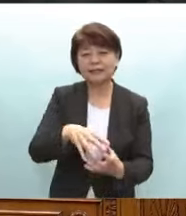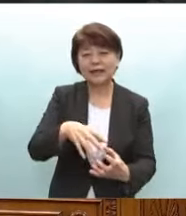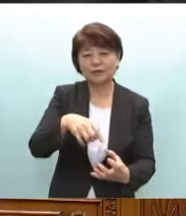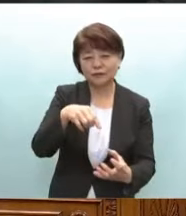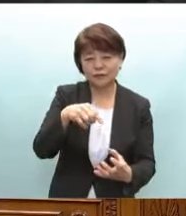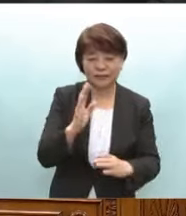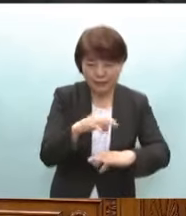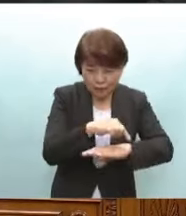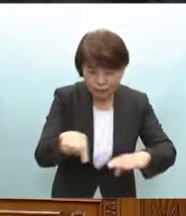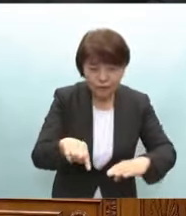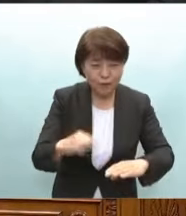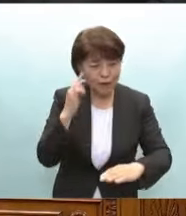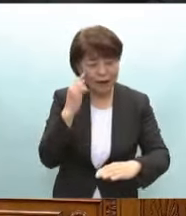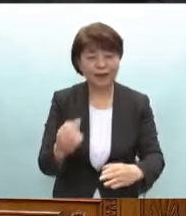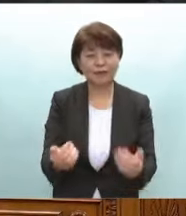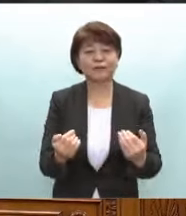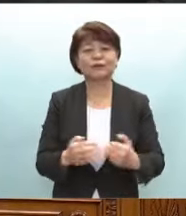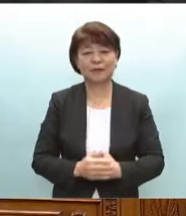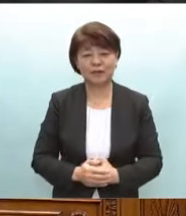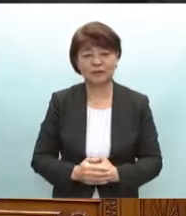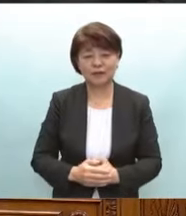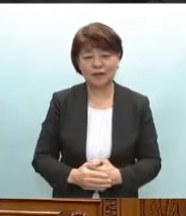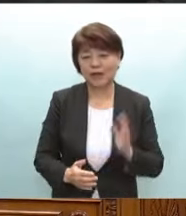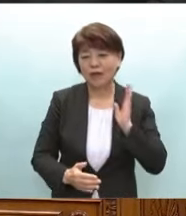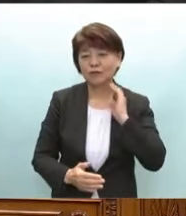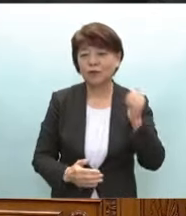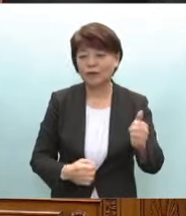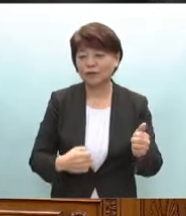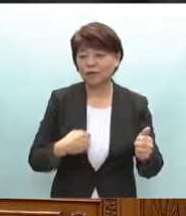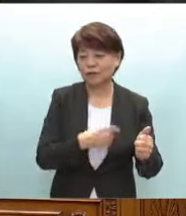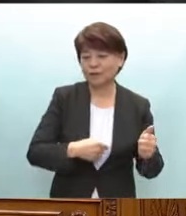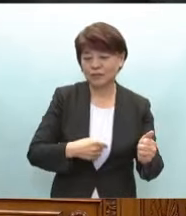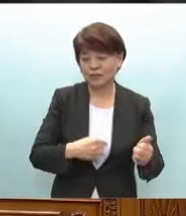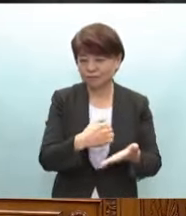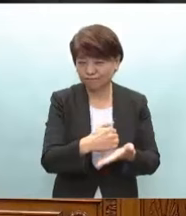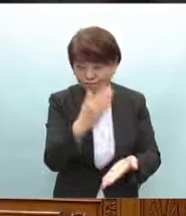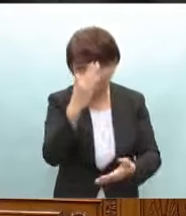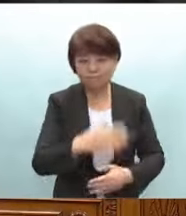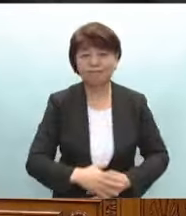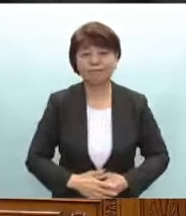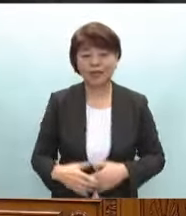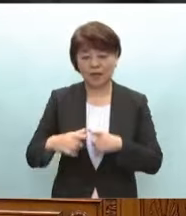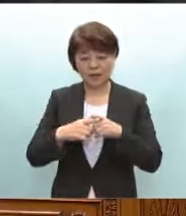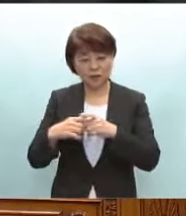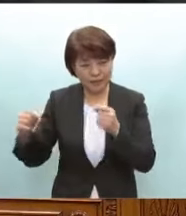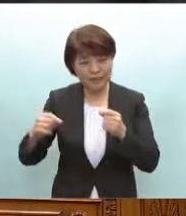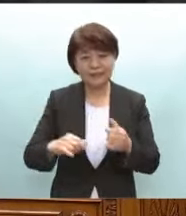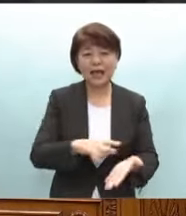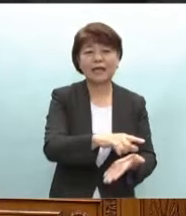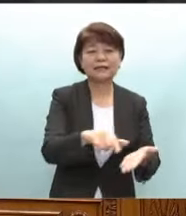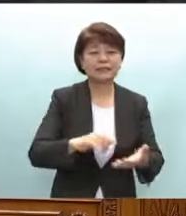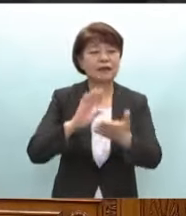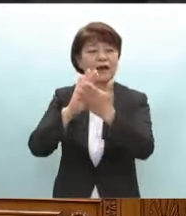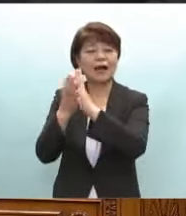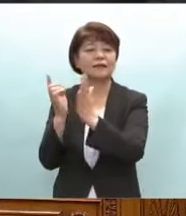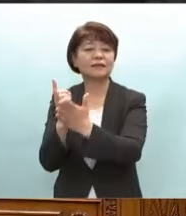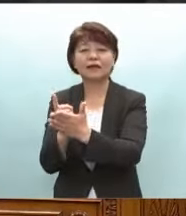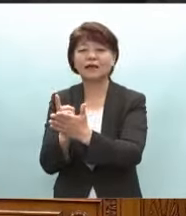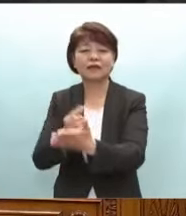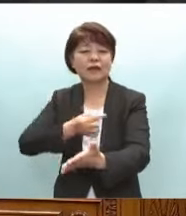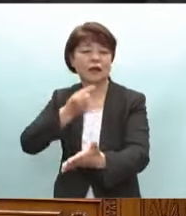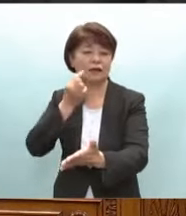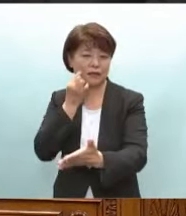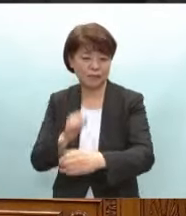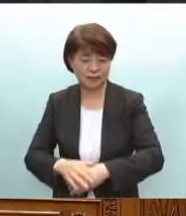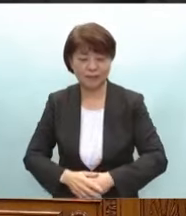いく必要があります総理の決意を伺います国や地域は官の力だけで守れるものであり